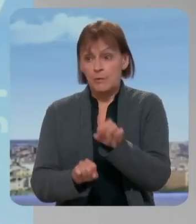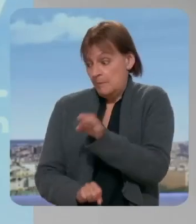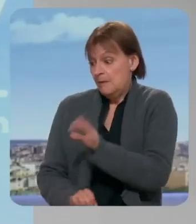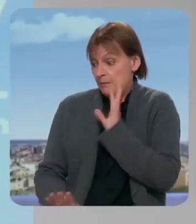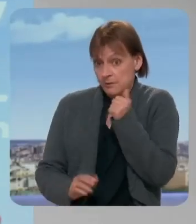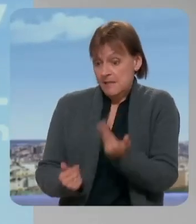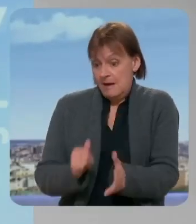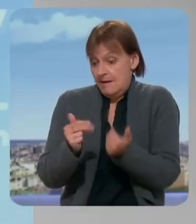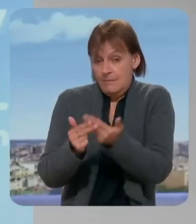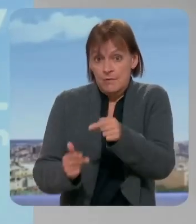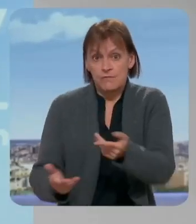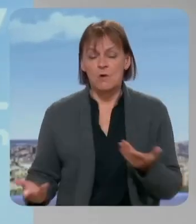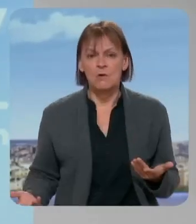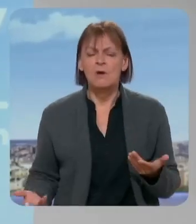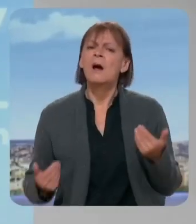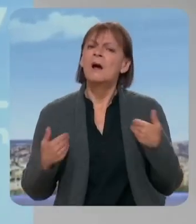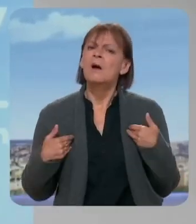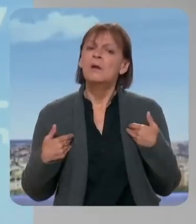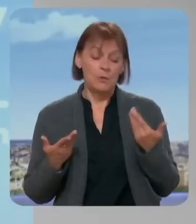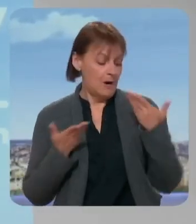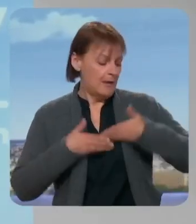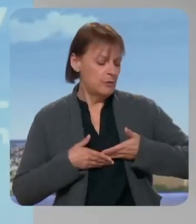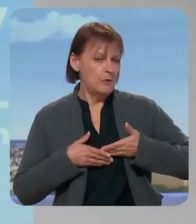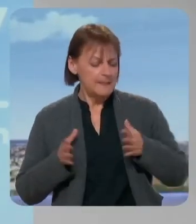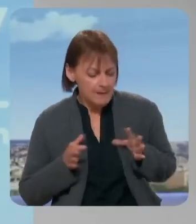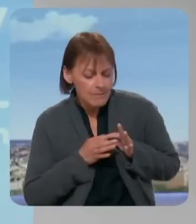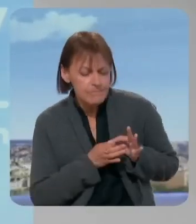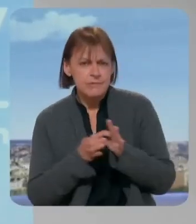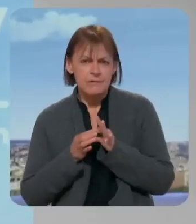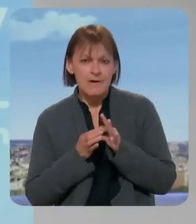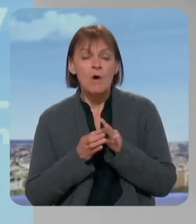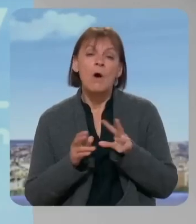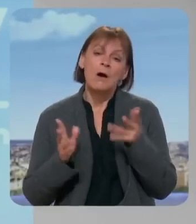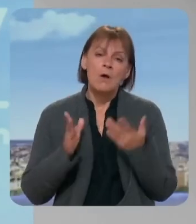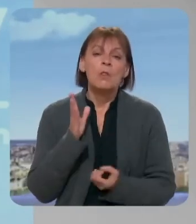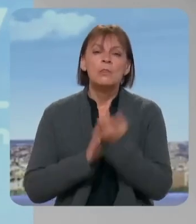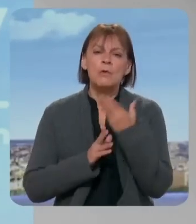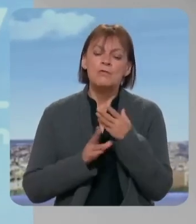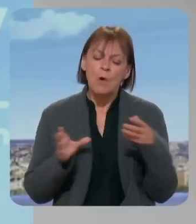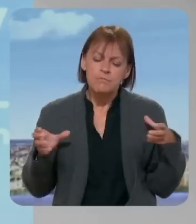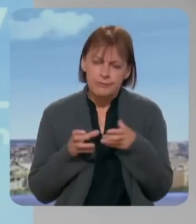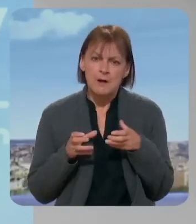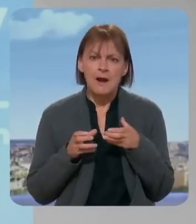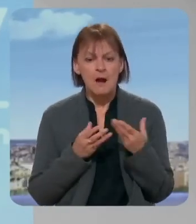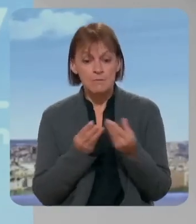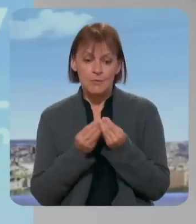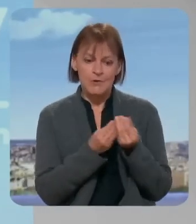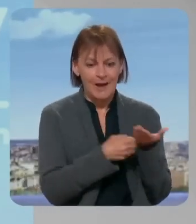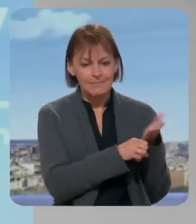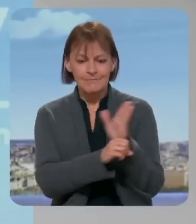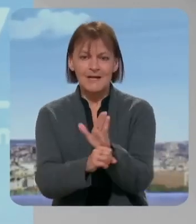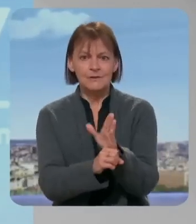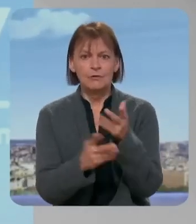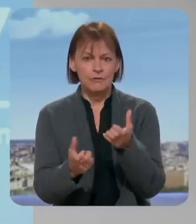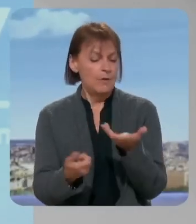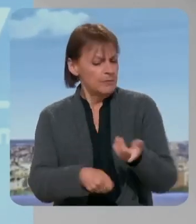Cette grande coalition que nous avons su construire cette nuit, ce nouveau front populaire que nous voulons présenter aux Français, va tout de suite mettre sur